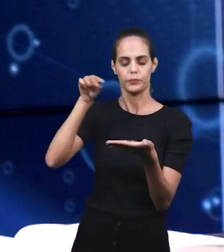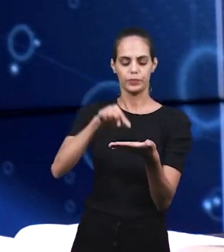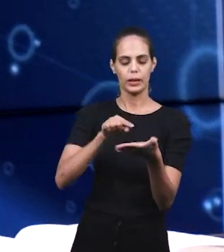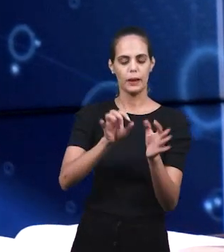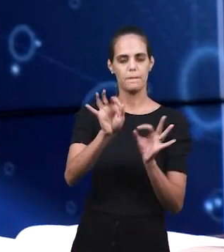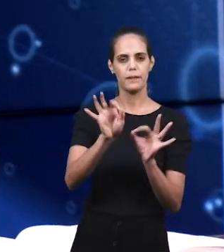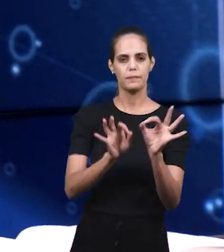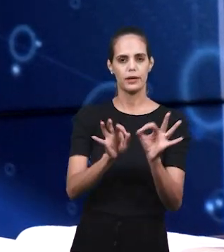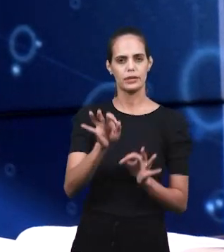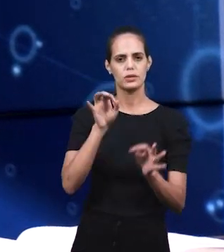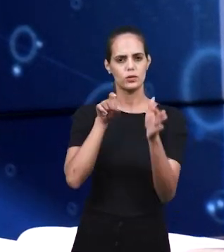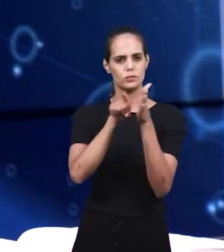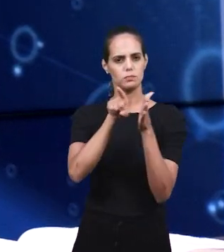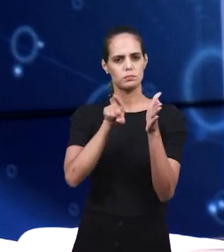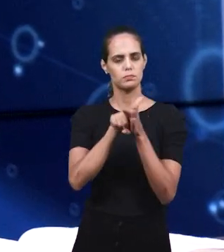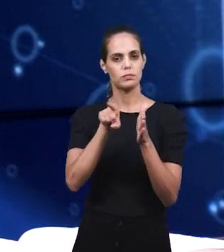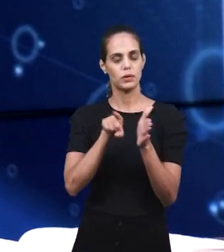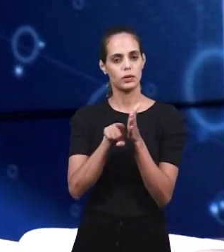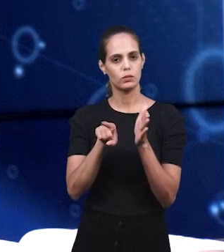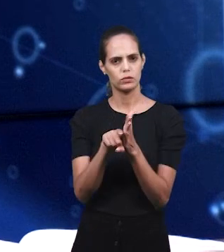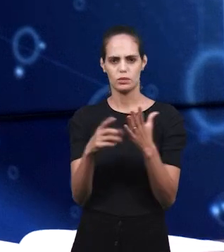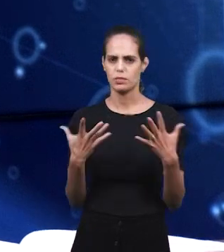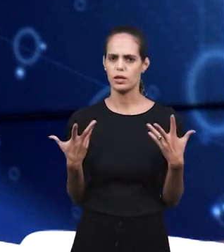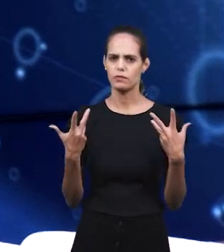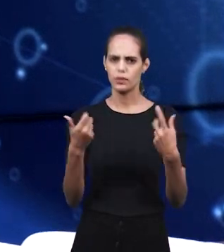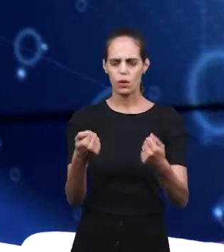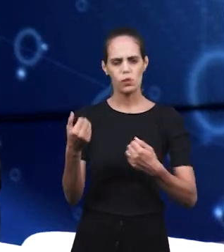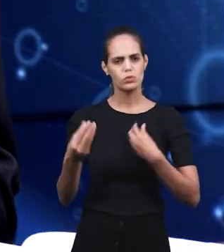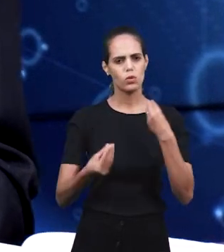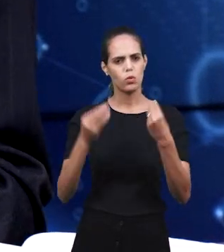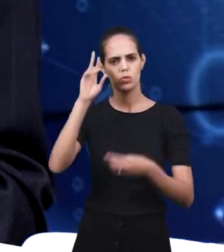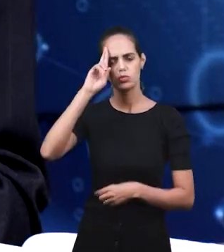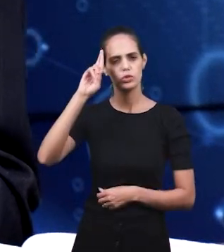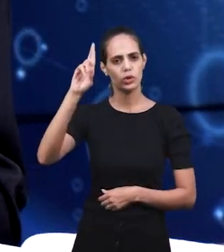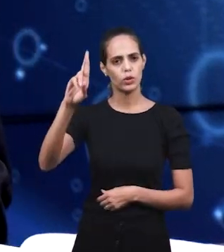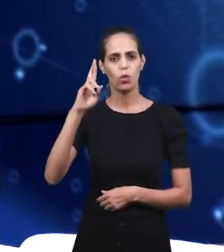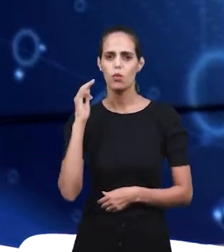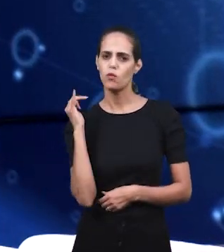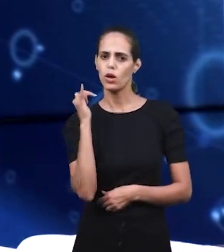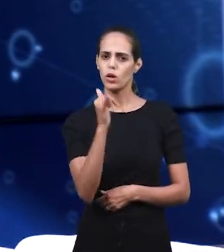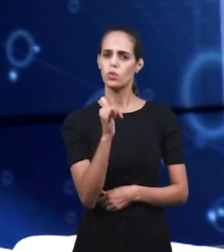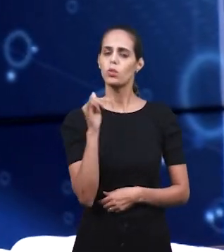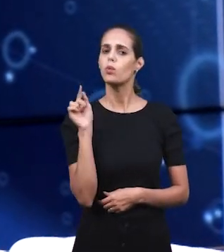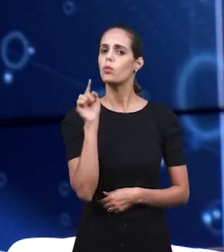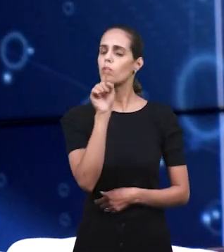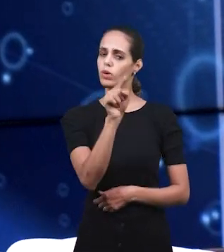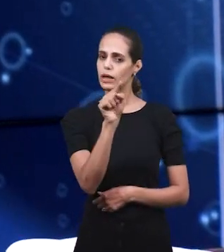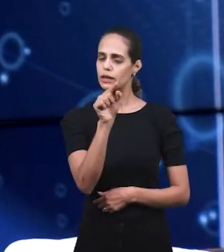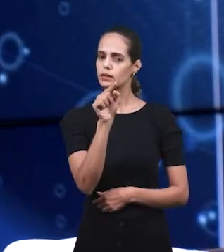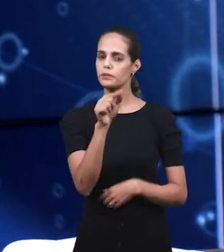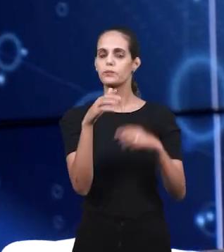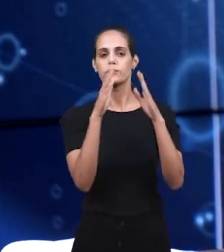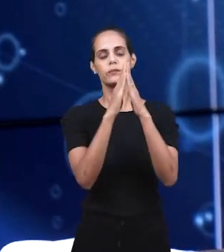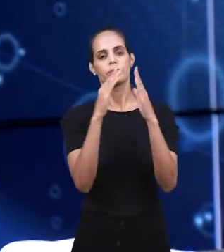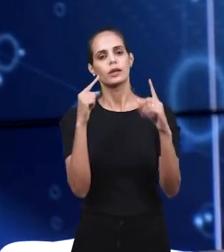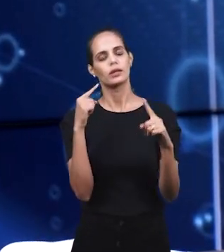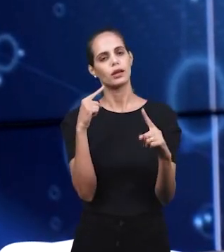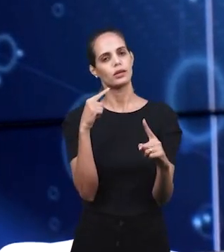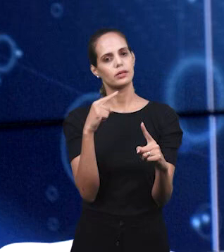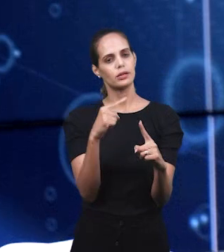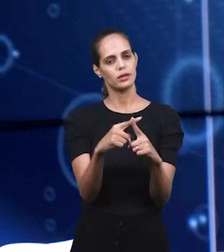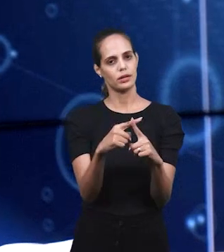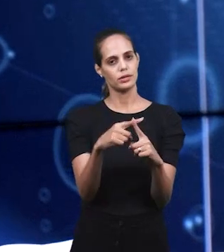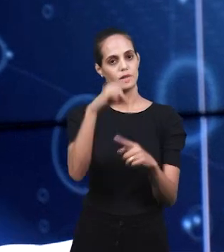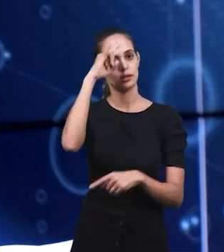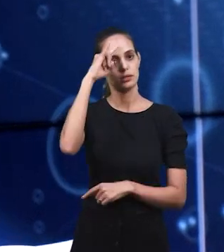вопросы, это чудесно, как Господь подтвердил в сердце сестры Инкар из церкви Вакта в